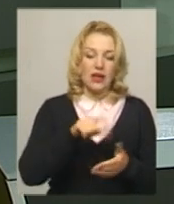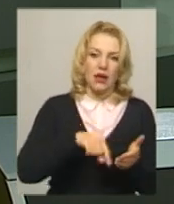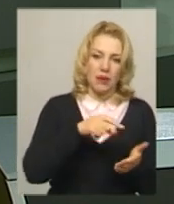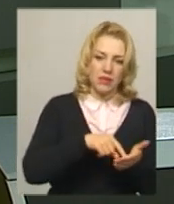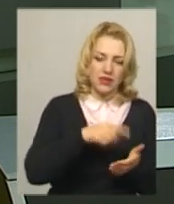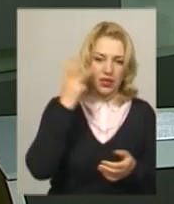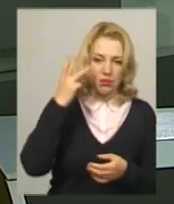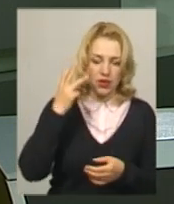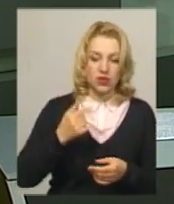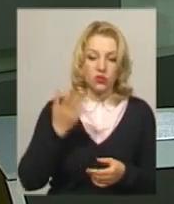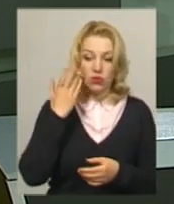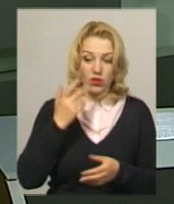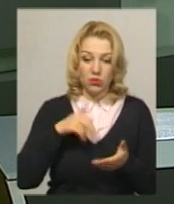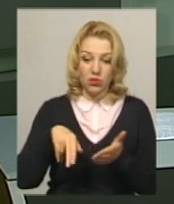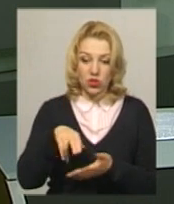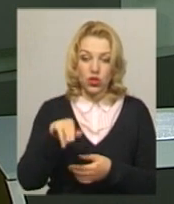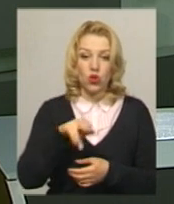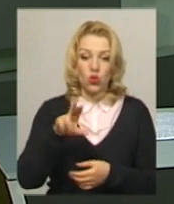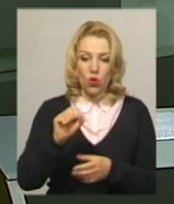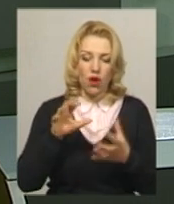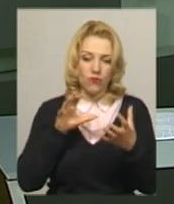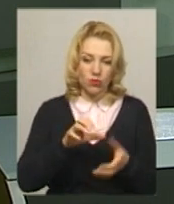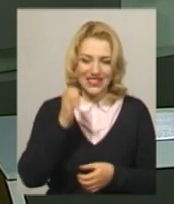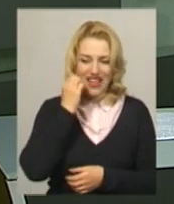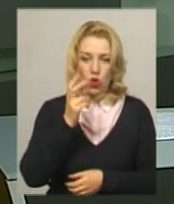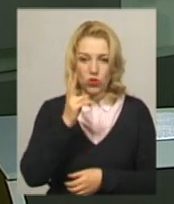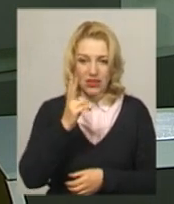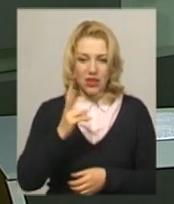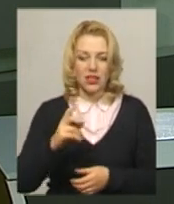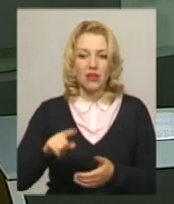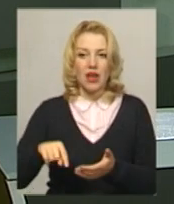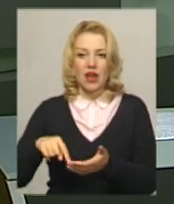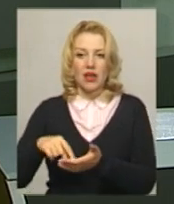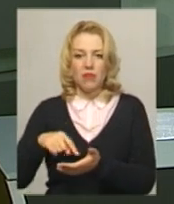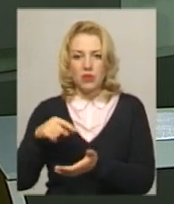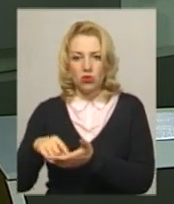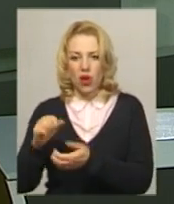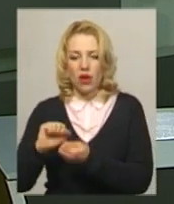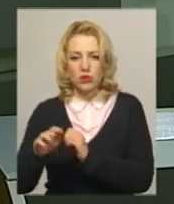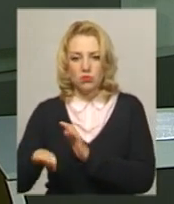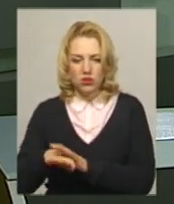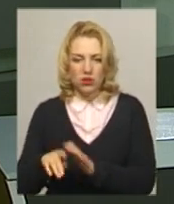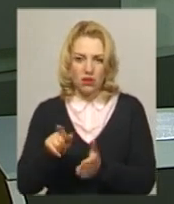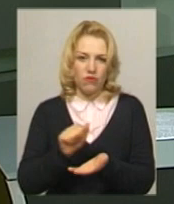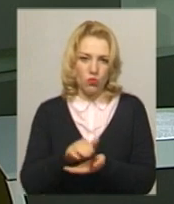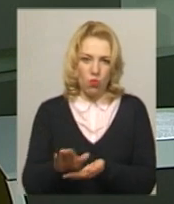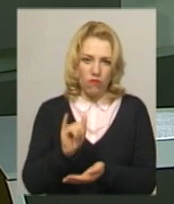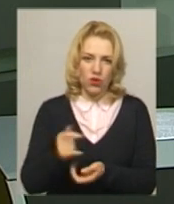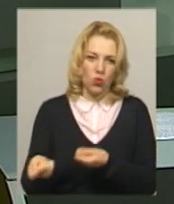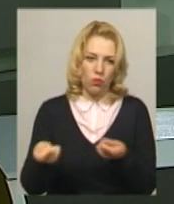свого рейсового автобусу, зі сполученням Старокостянтинівка і Менець-Подільський водій відмовив військовому у пільговому перевезенні.